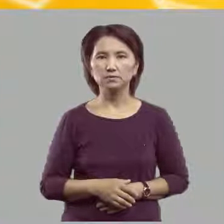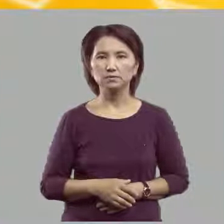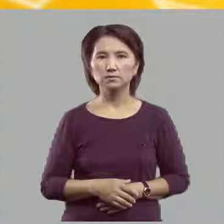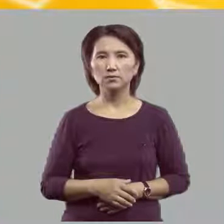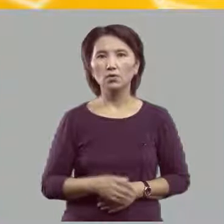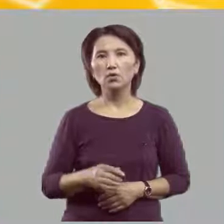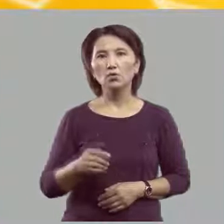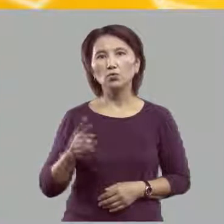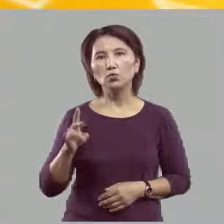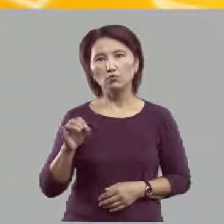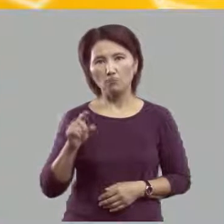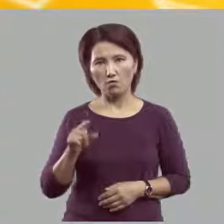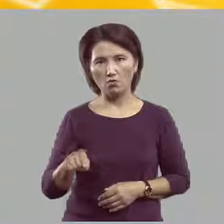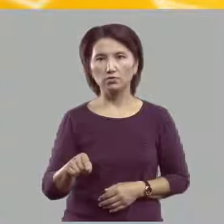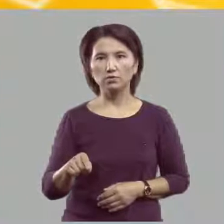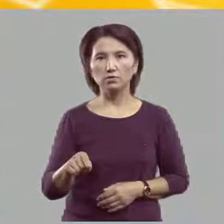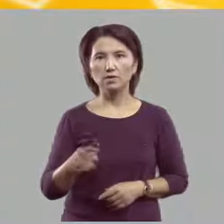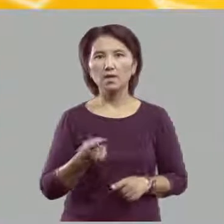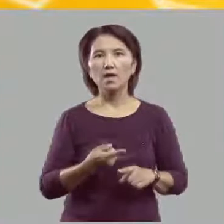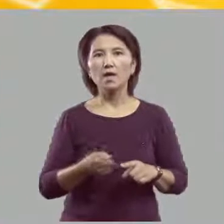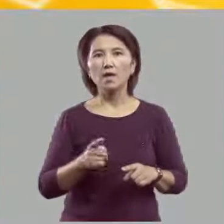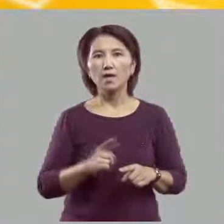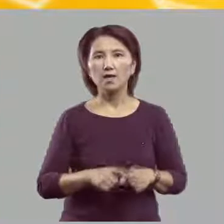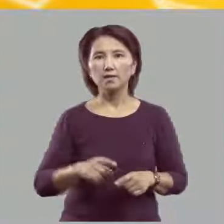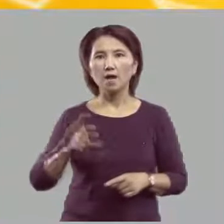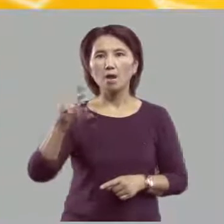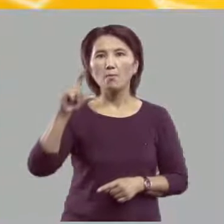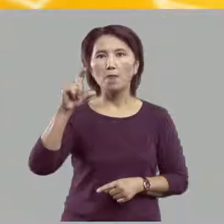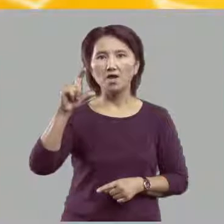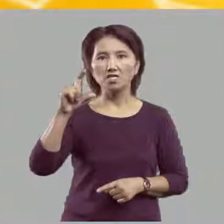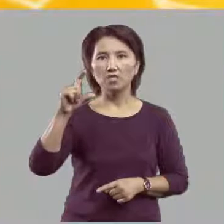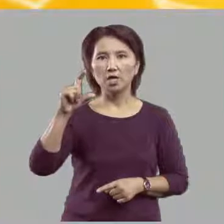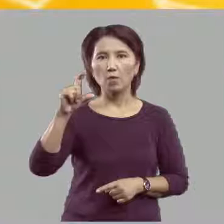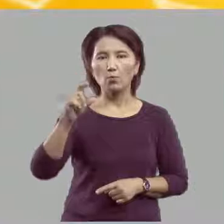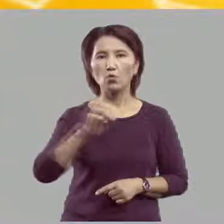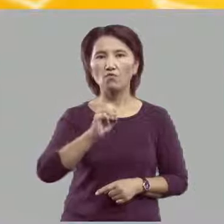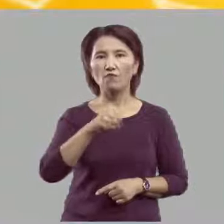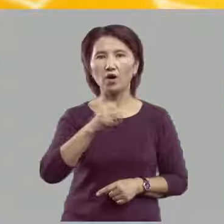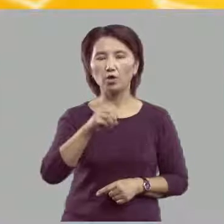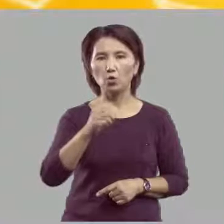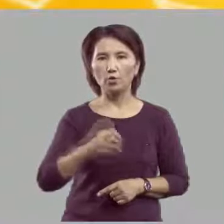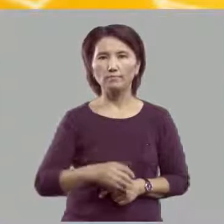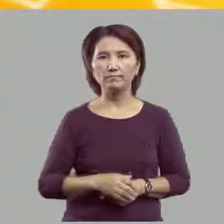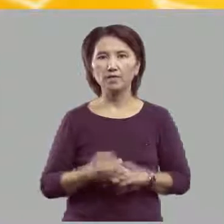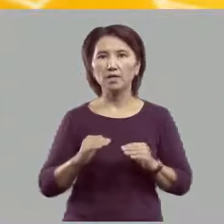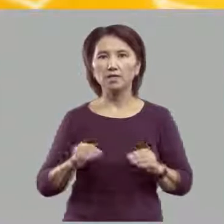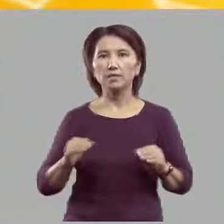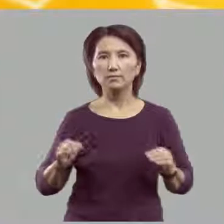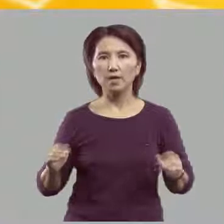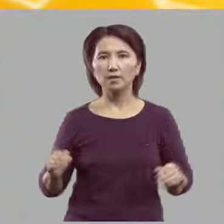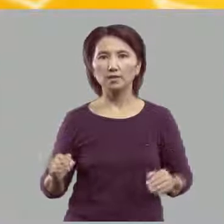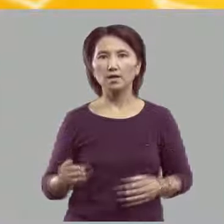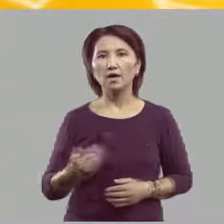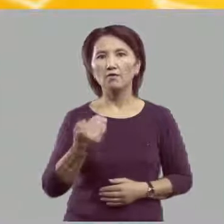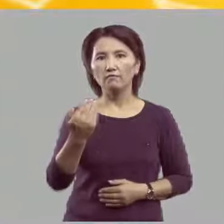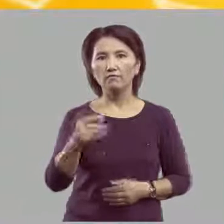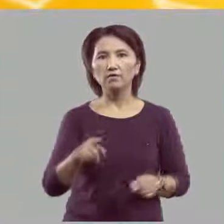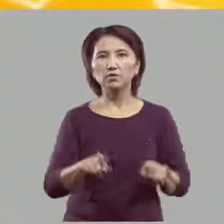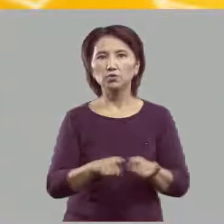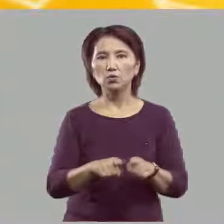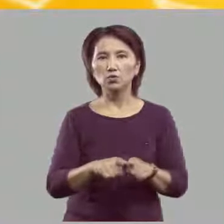Ну вот, это большая буква Ё. Ребята, вы тоже